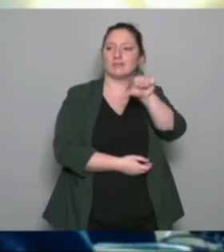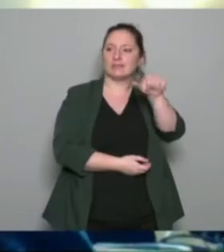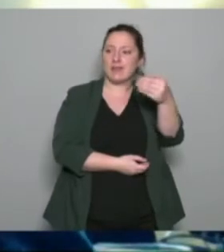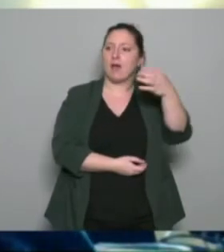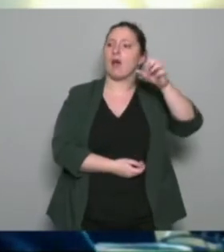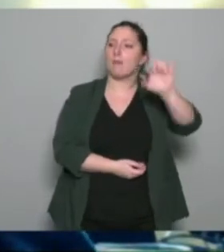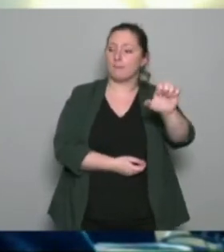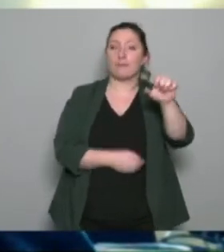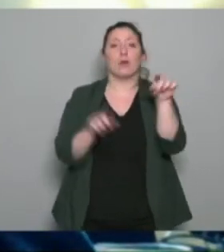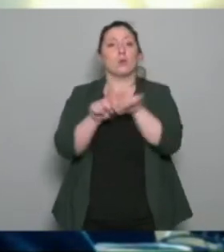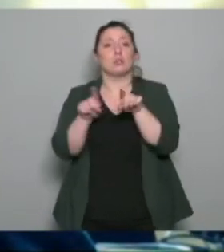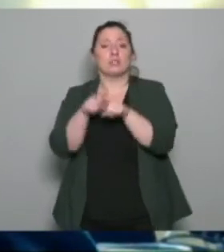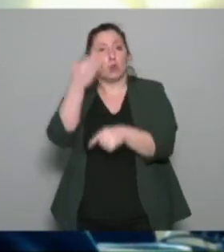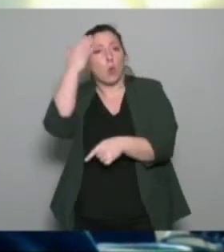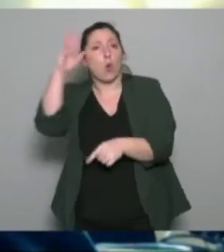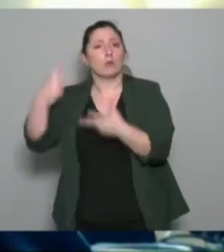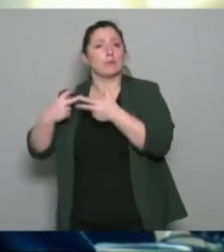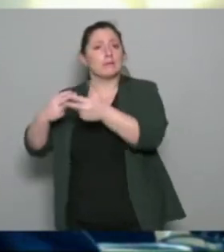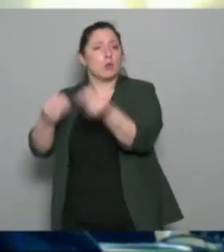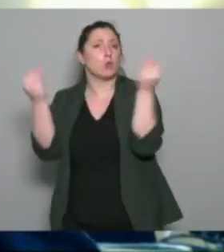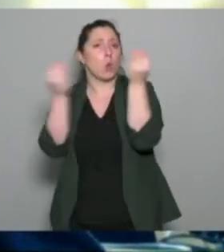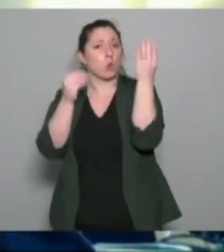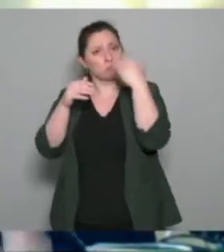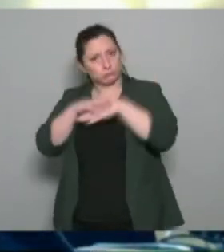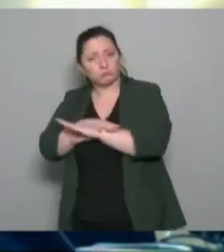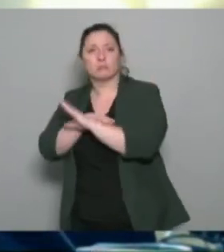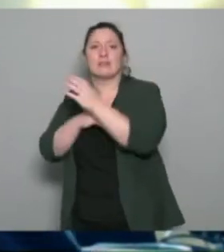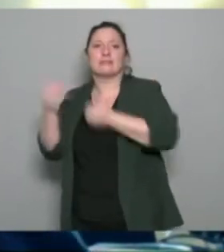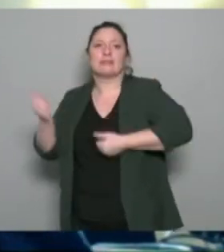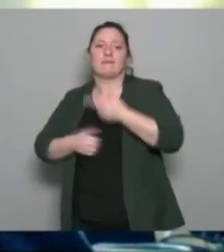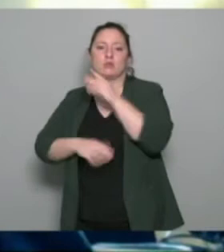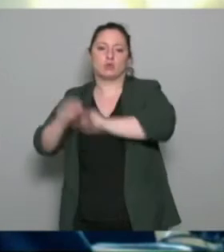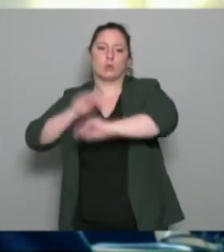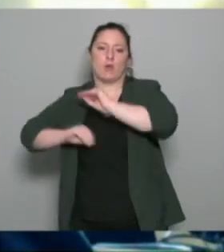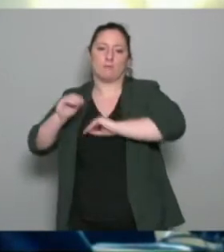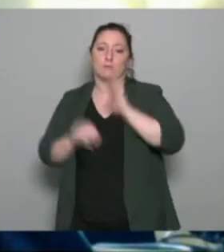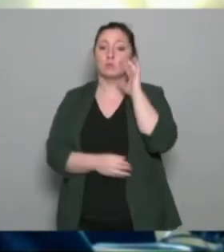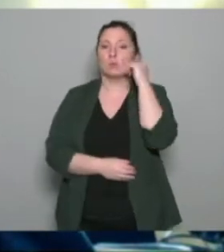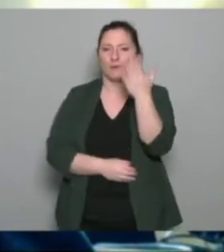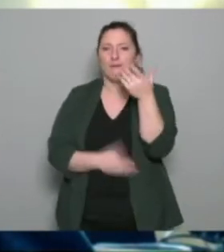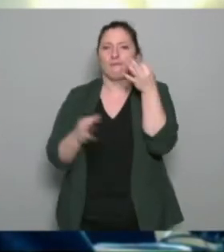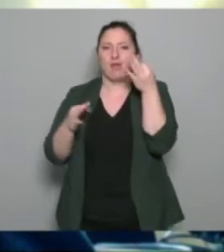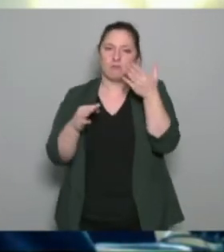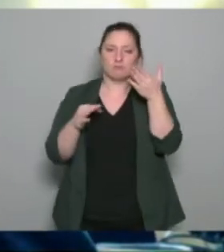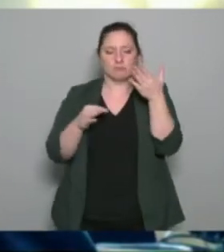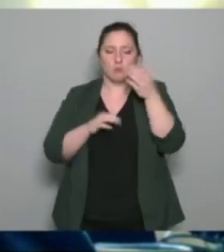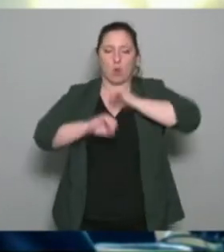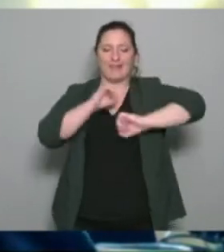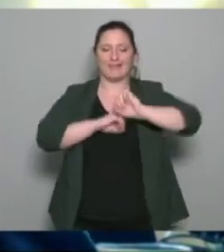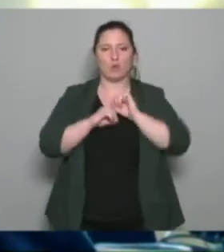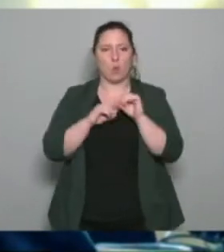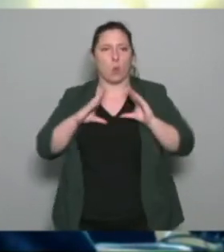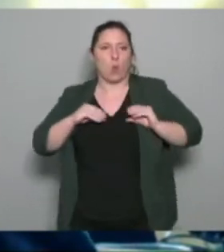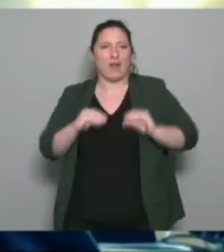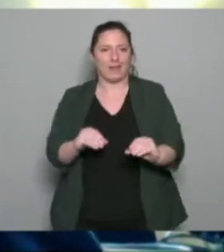réalisées dans les services de soins donc autour de ces aspects opérationnels effectivement j'ai